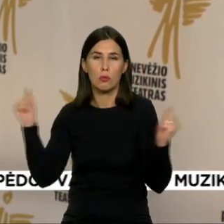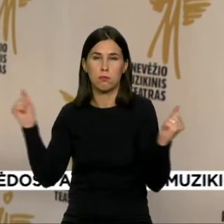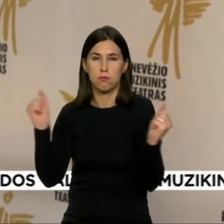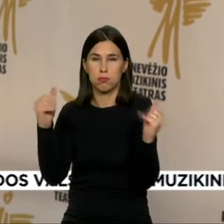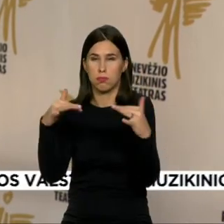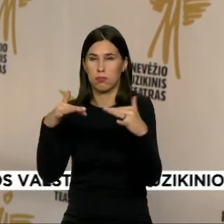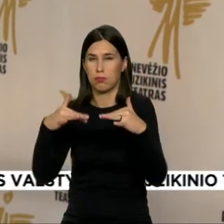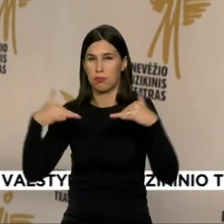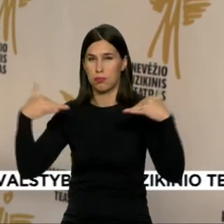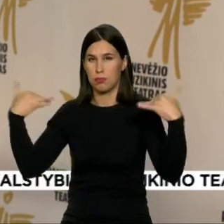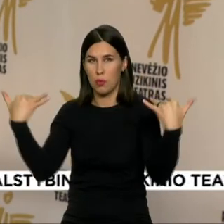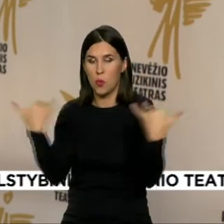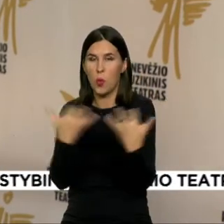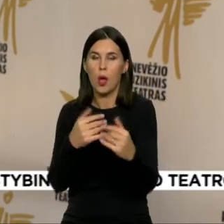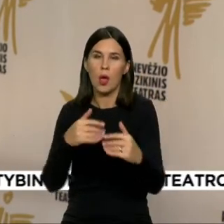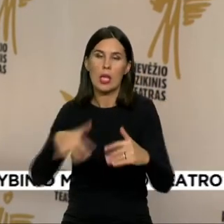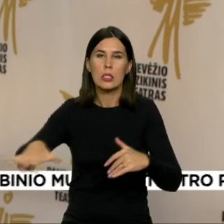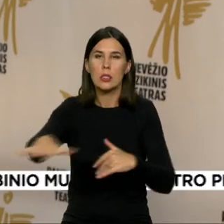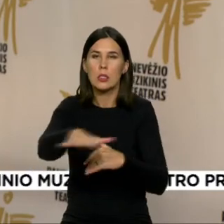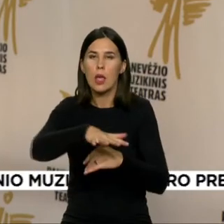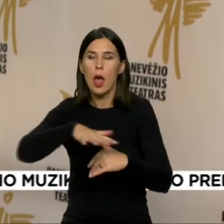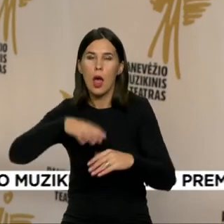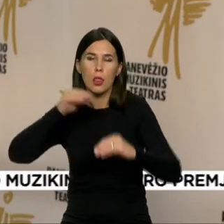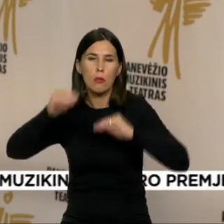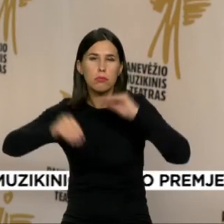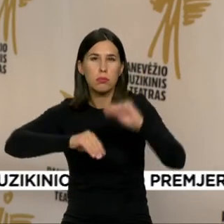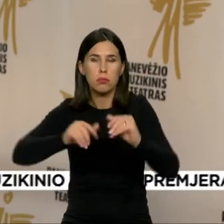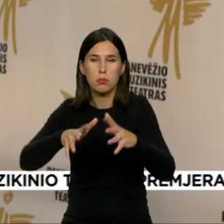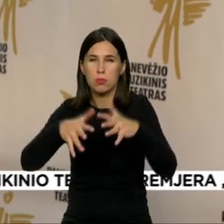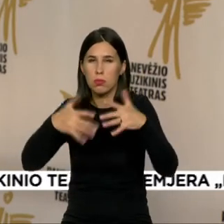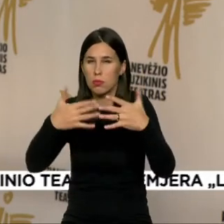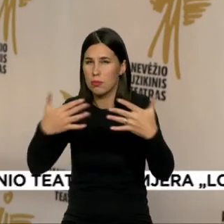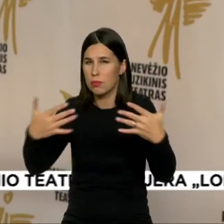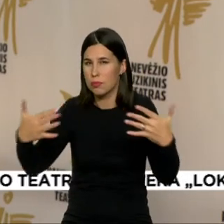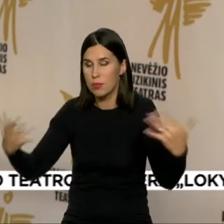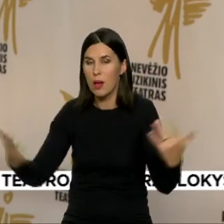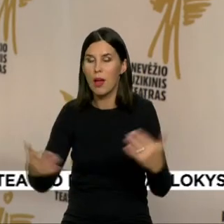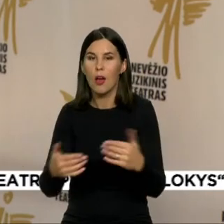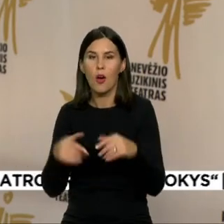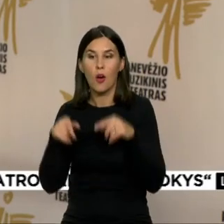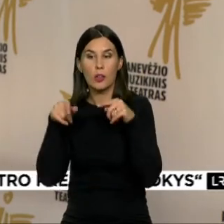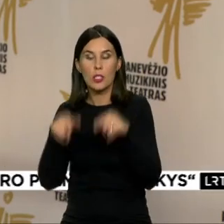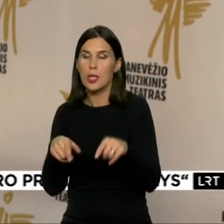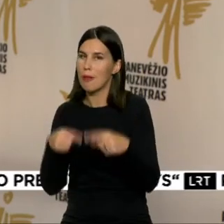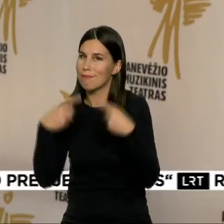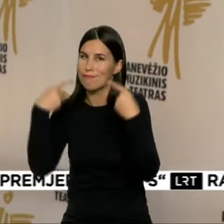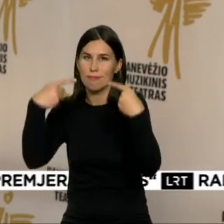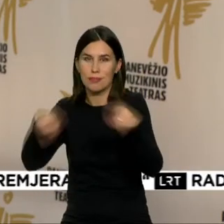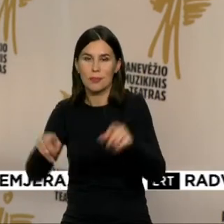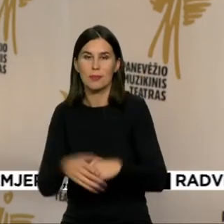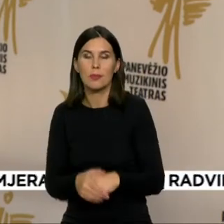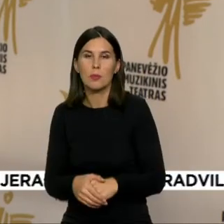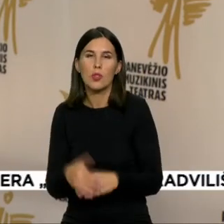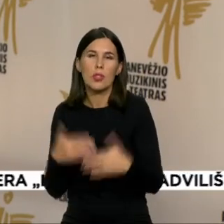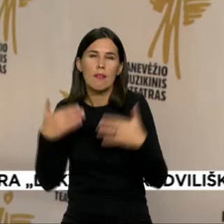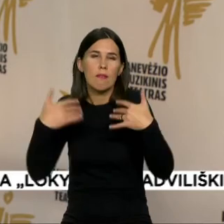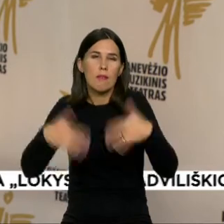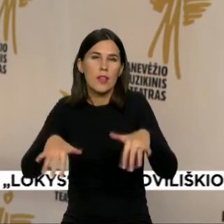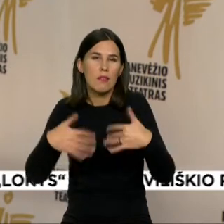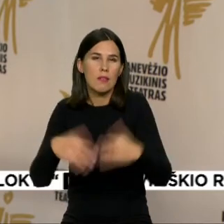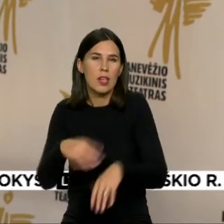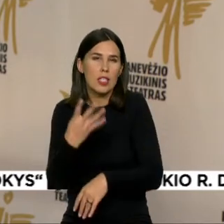scenografijos ir viso kito. O čia yra be galo sudėtinga užduotis tik su keturiais šokėjais